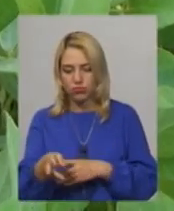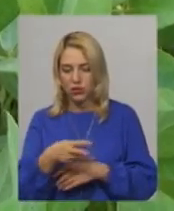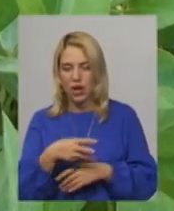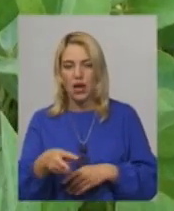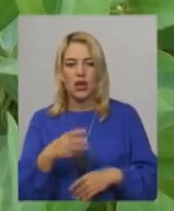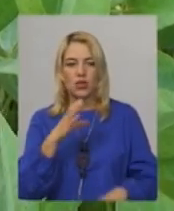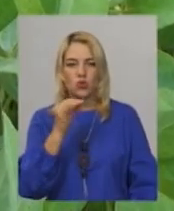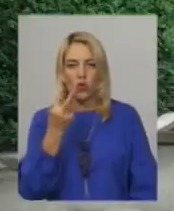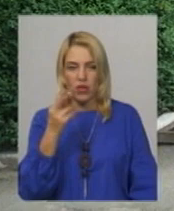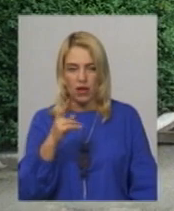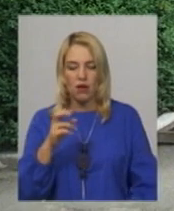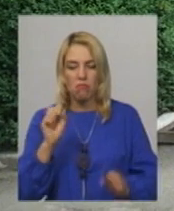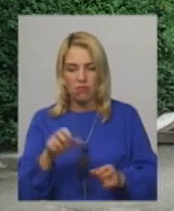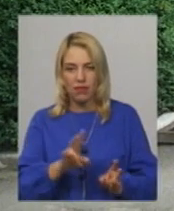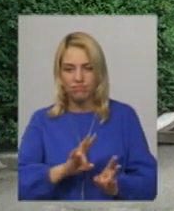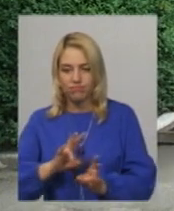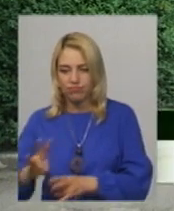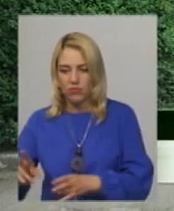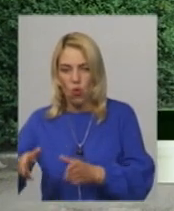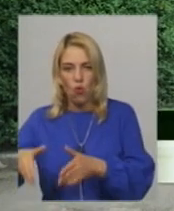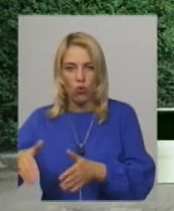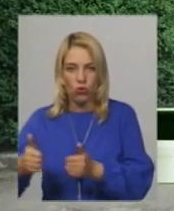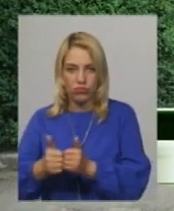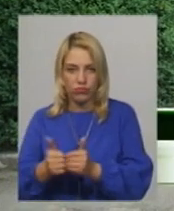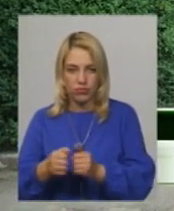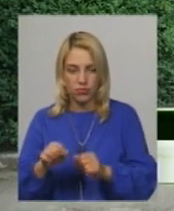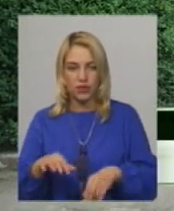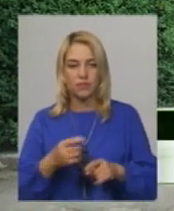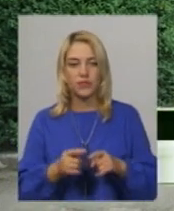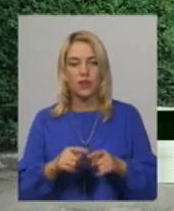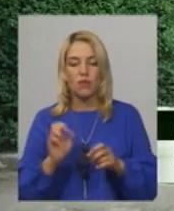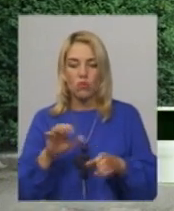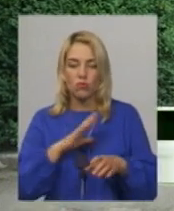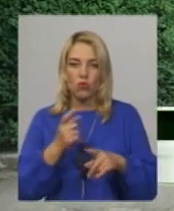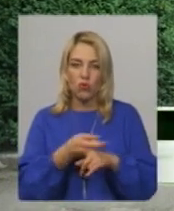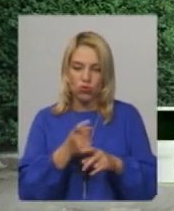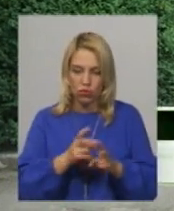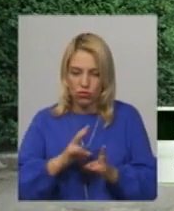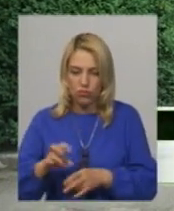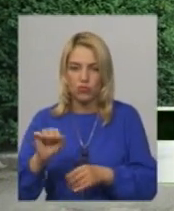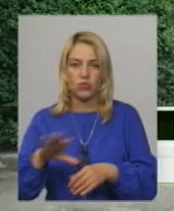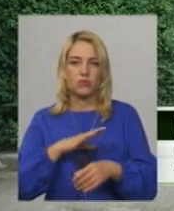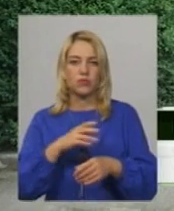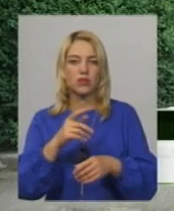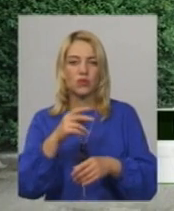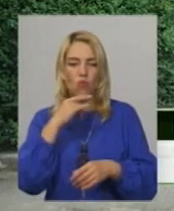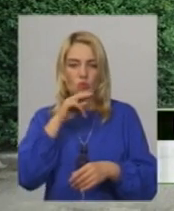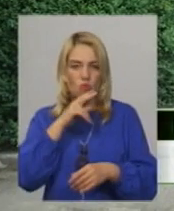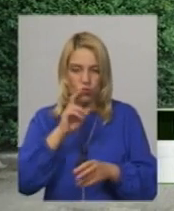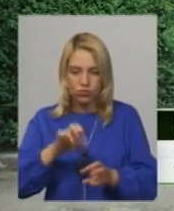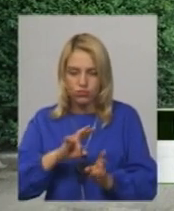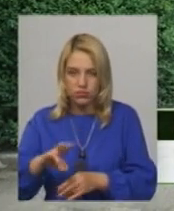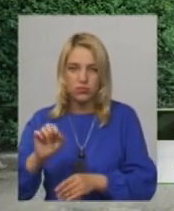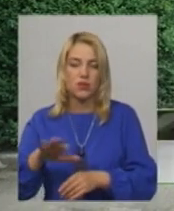міг нашкодити городині. Гліфосад в дійсності може завдати шкоду як артоплі, кукурудзі чи будь-якому іншим рослинам,